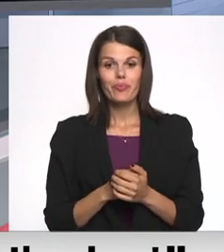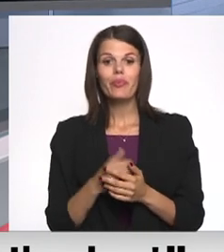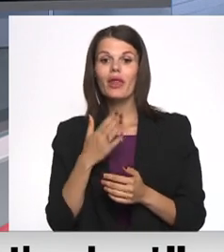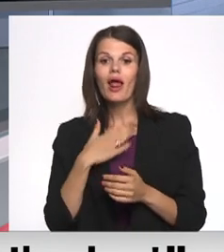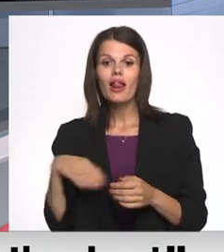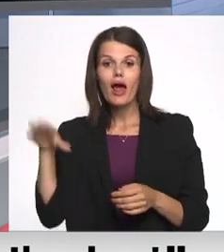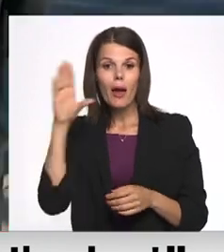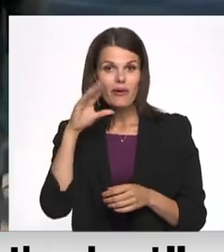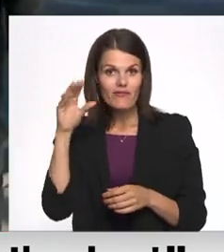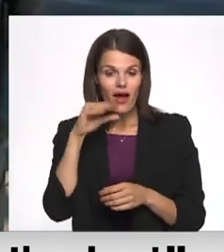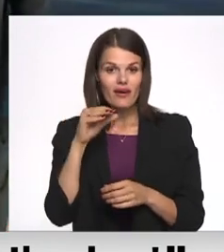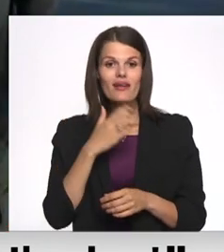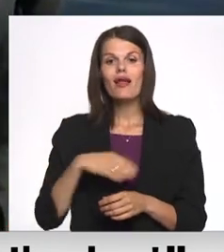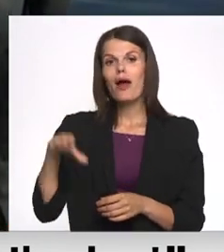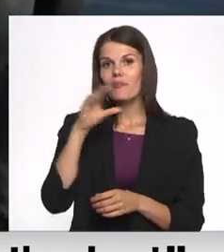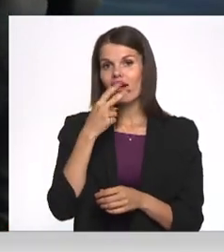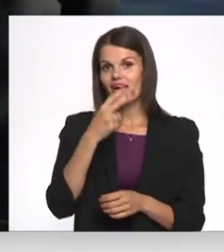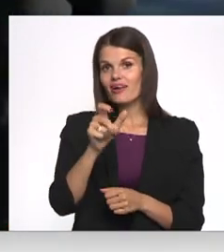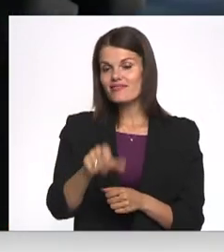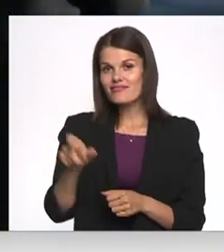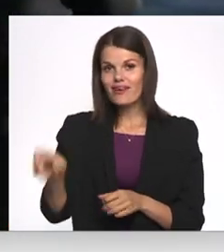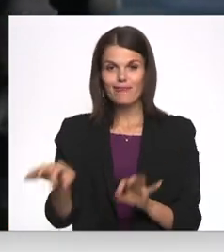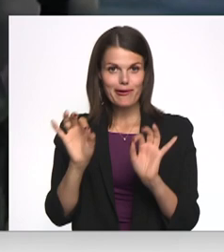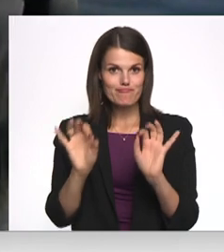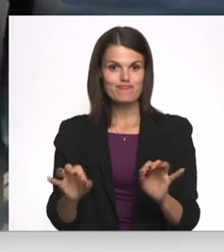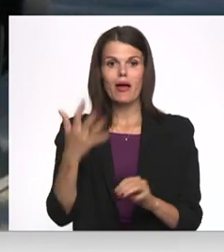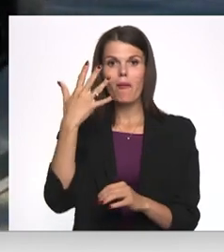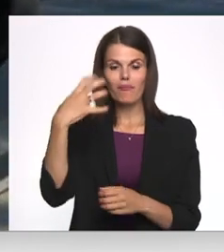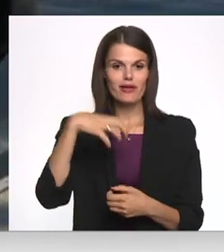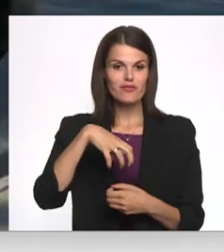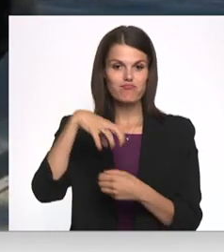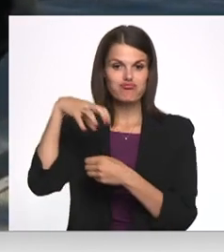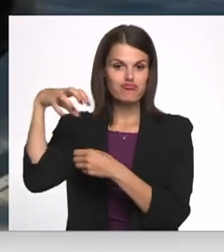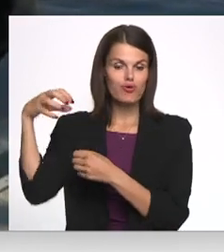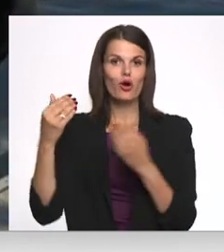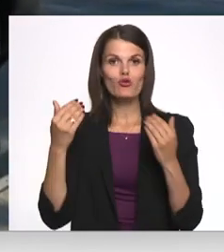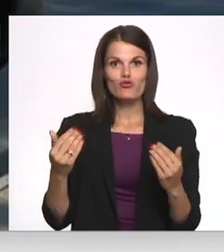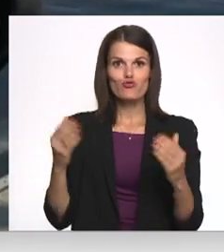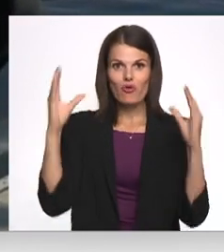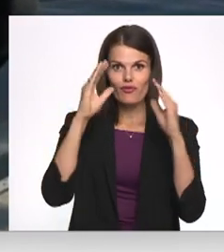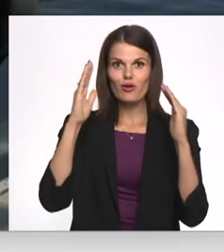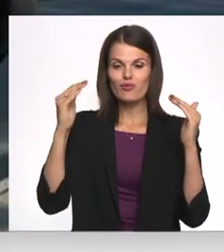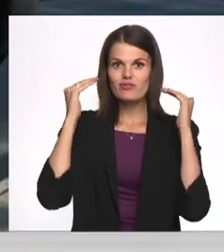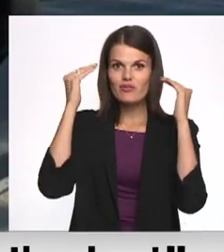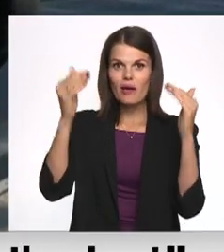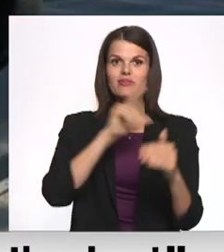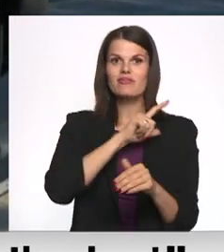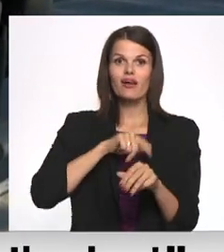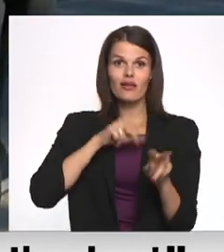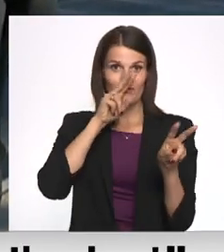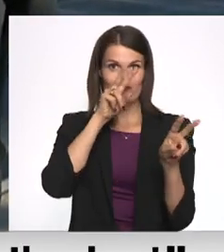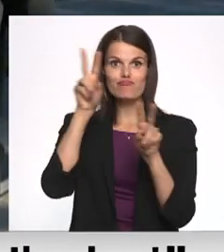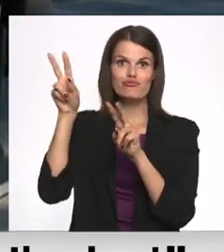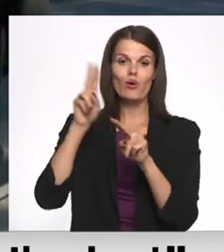Labvakar, Ilze un labvakar, skatītāji! Jā, pieci baloni šovakar rotās Latvijas debesis, pieci gaisa baloni un viens